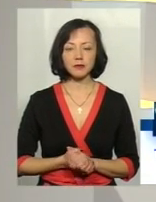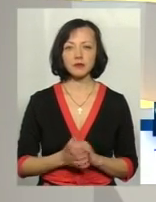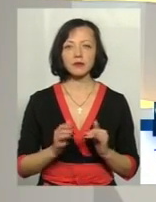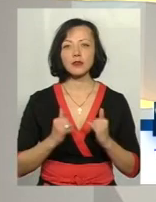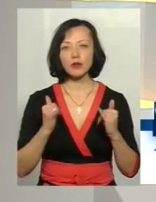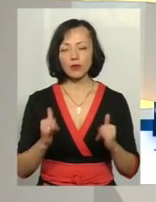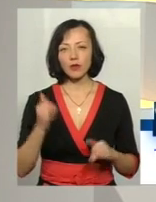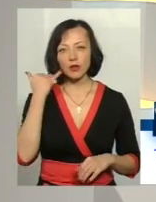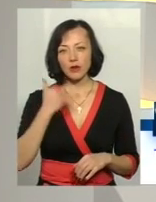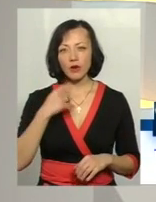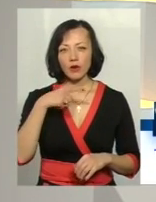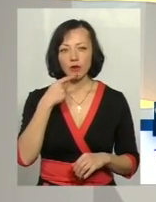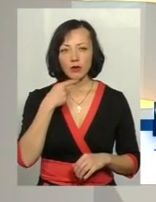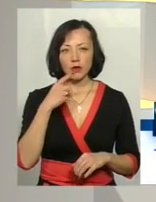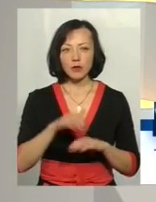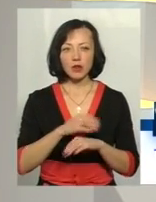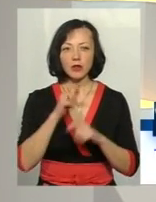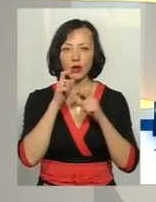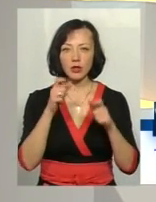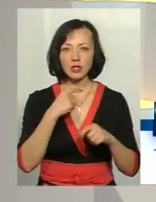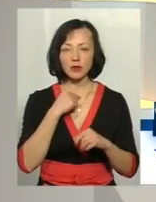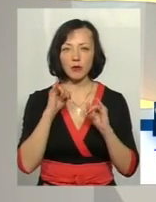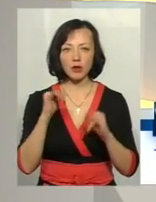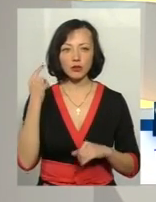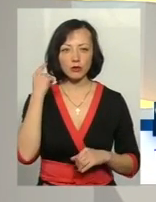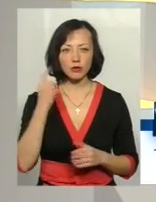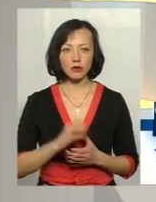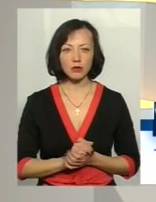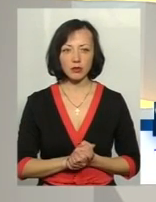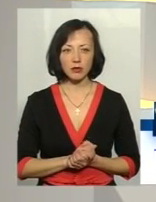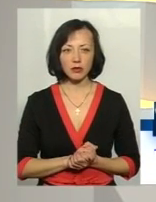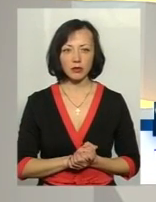Шановна, дозвонювачко, говоріть, будь ласка, голосніше, ми вас дуже погано чуємо.